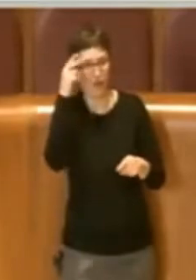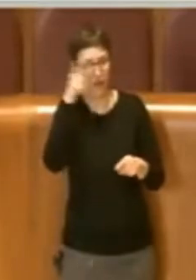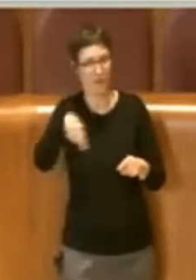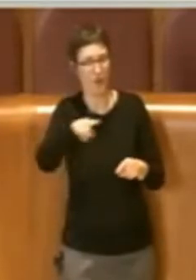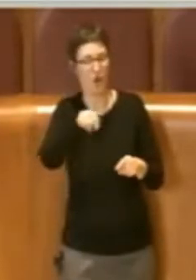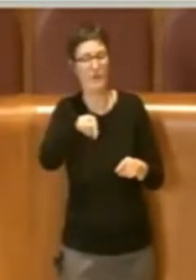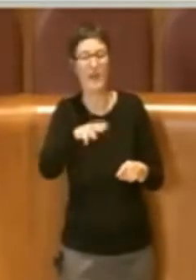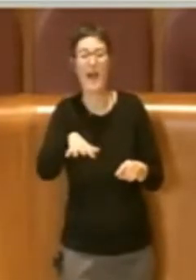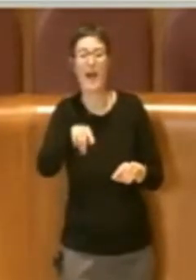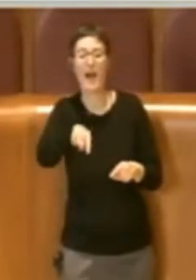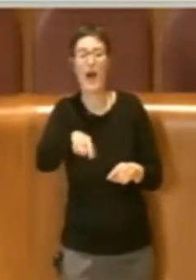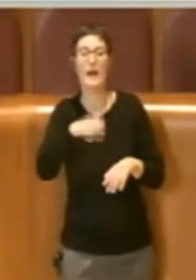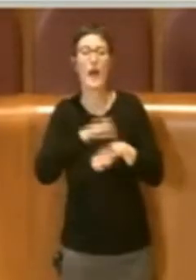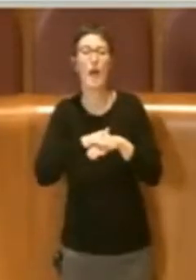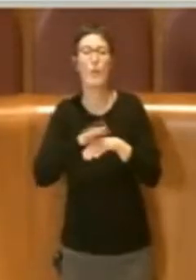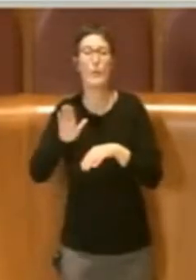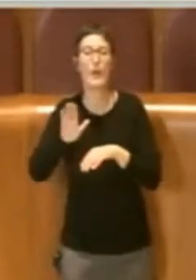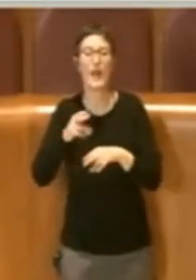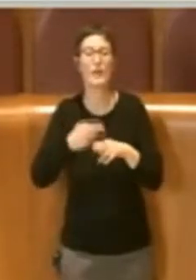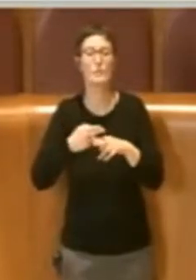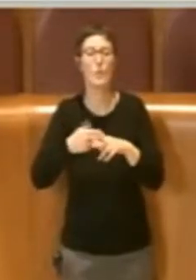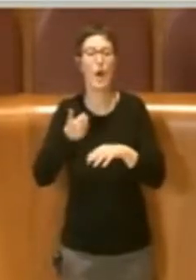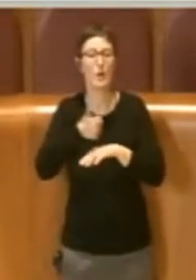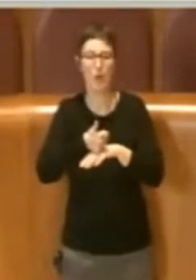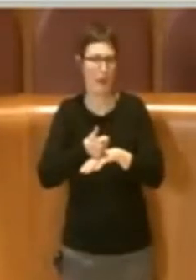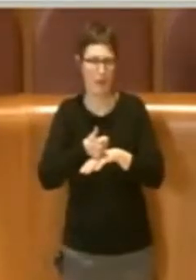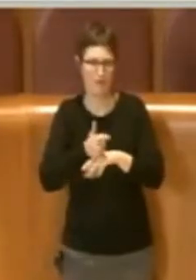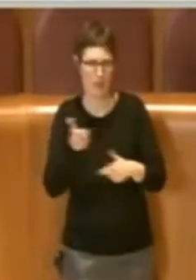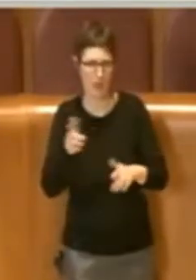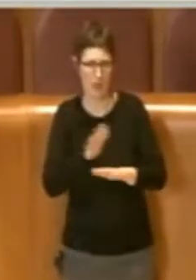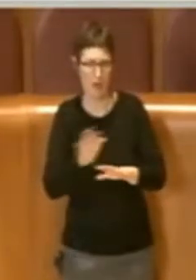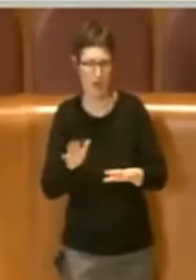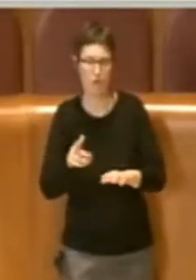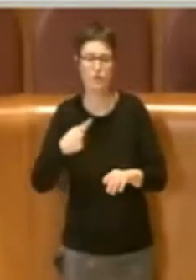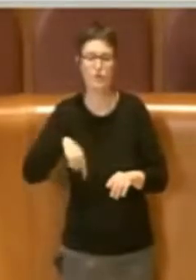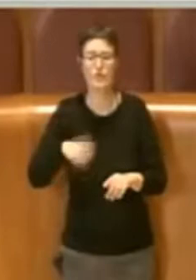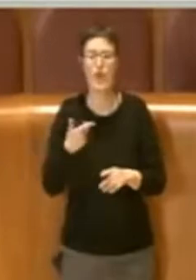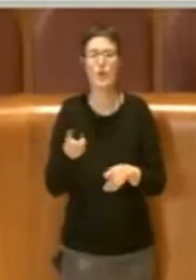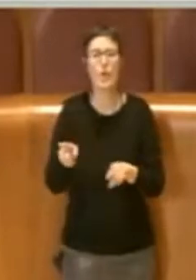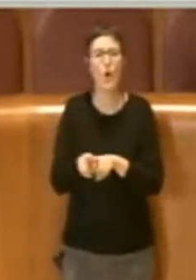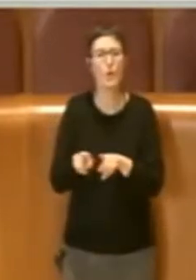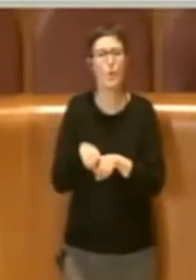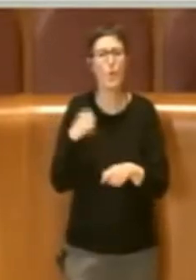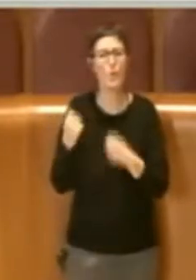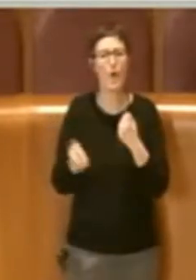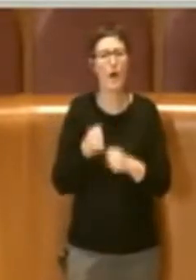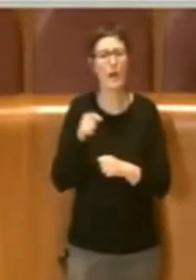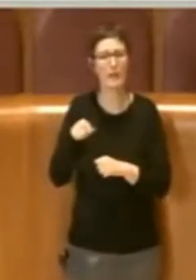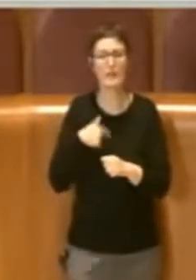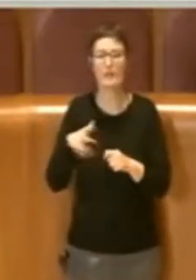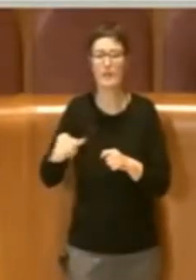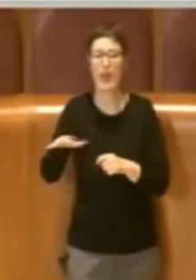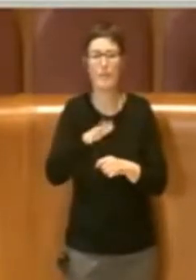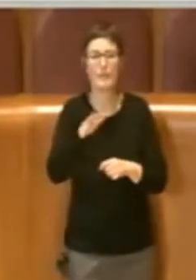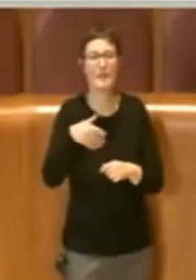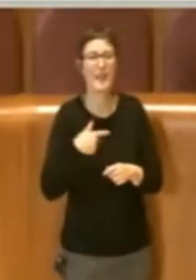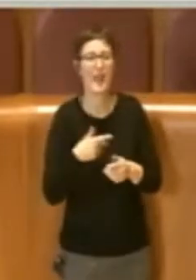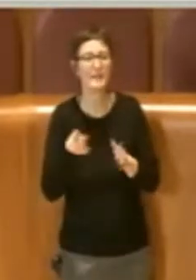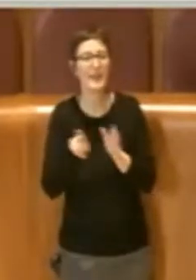proprietà di Roma Capitale, noi la stessa operazione l'abbiamo fatta su altri ambiti con la delibera Reinventiamo Roma.